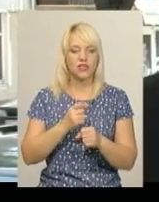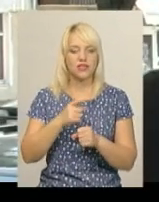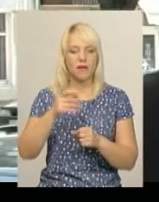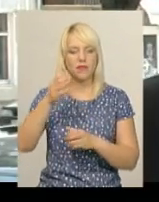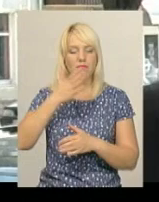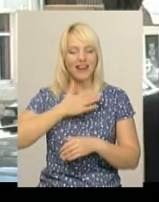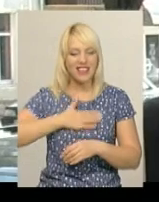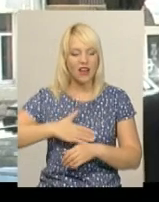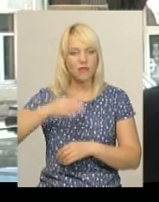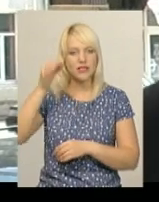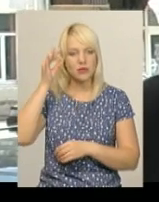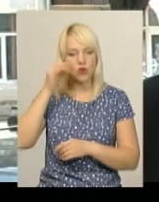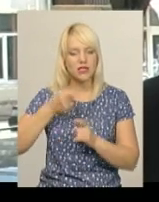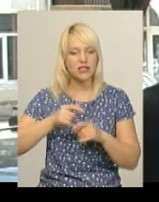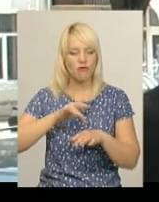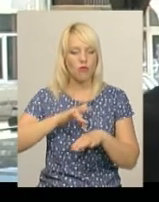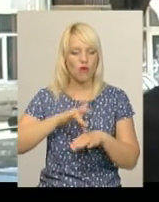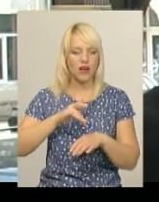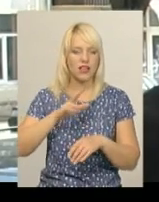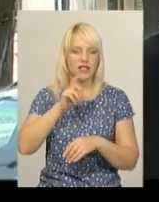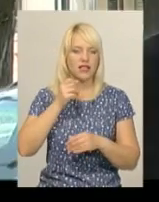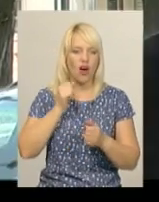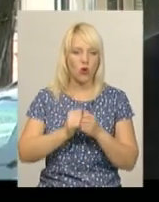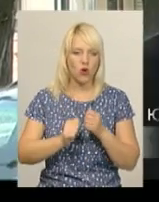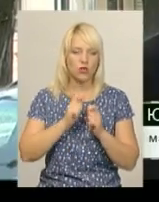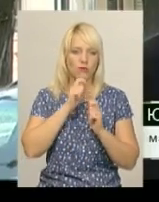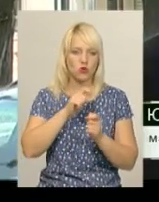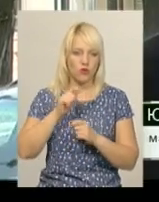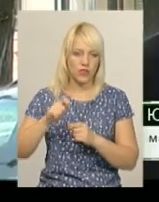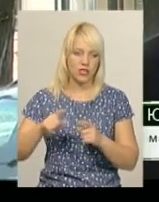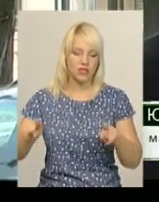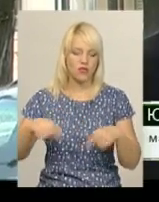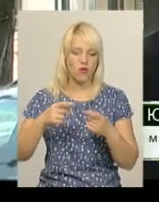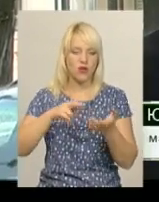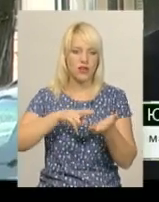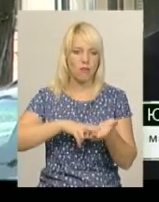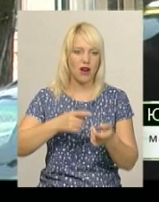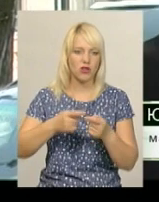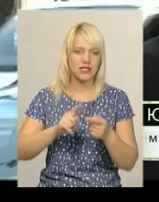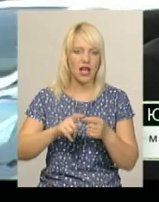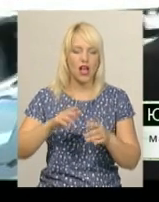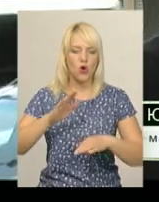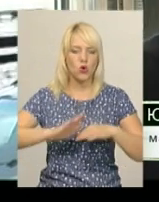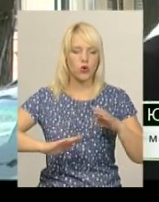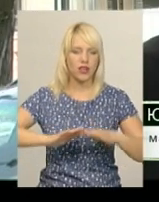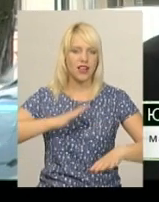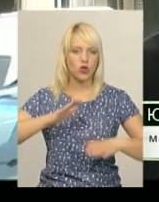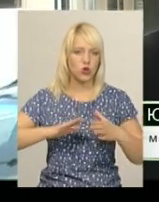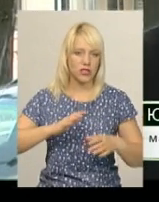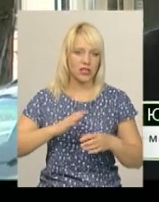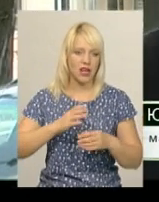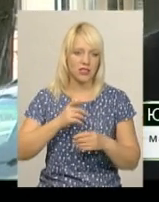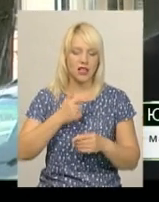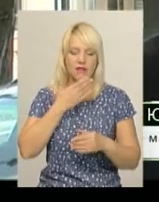таке своєрідне полювання за кожним сувеніром. Створення марок взагалі ведеться руками ентузіастів. Тобто немає якогось там централізованого